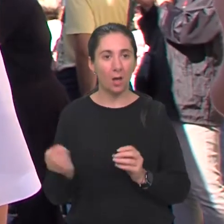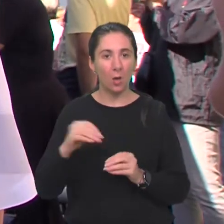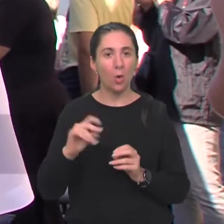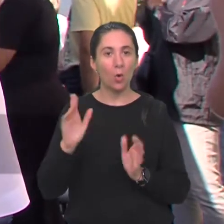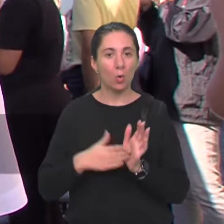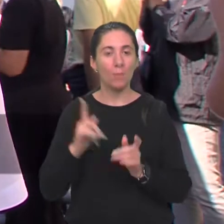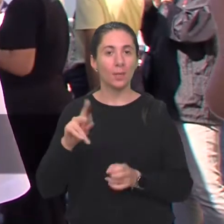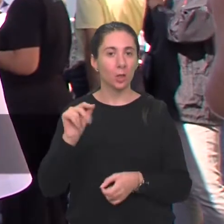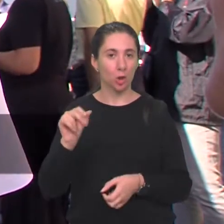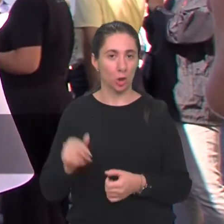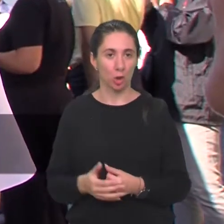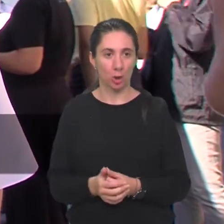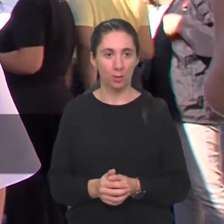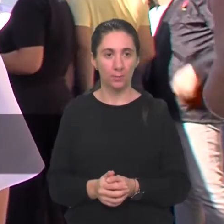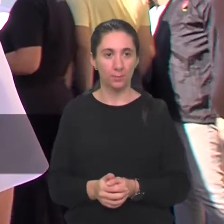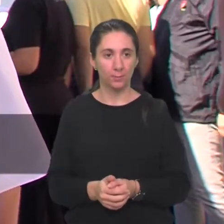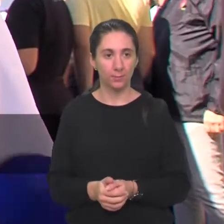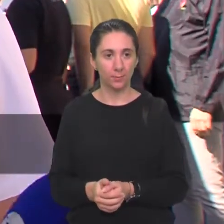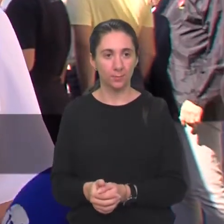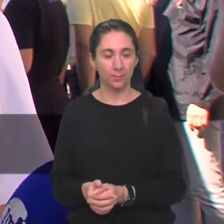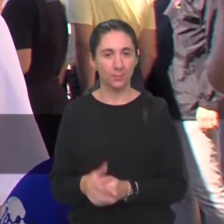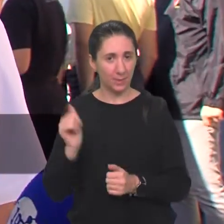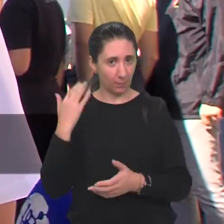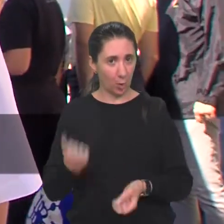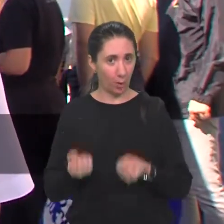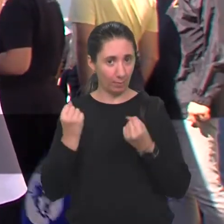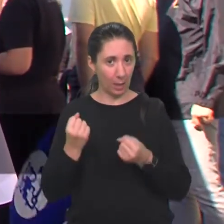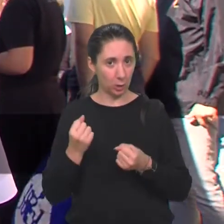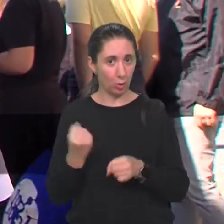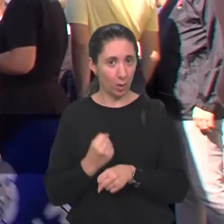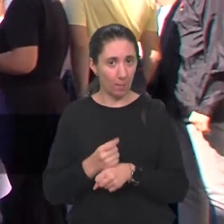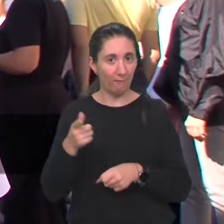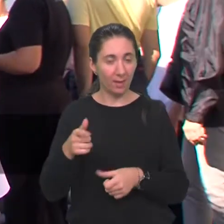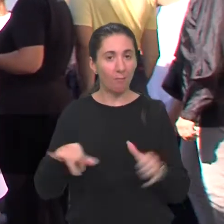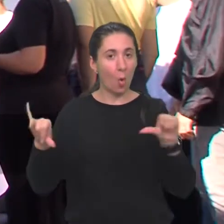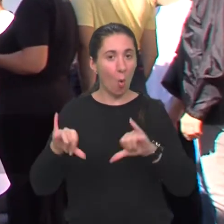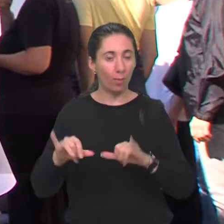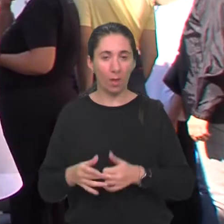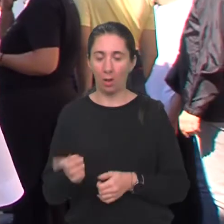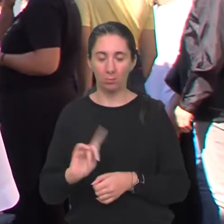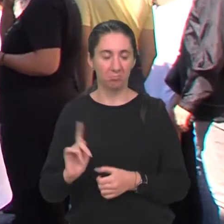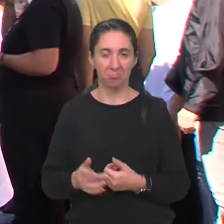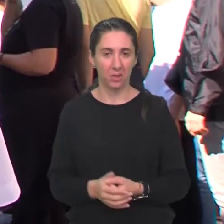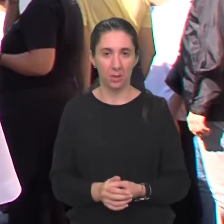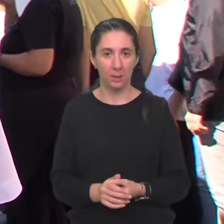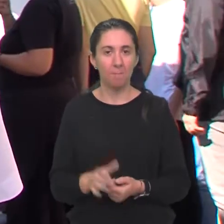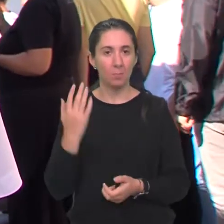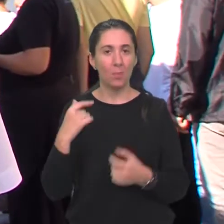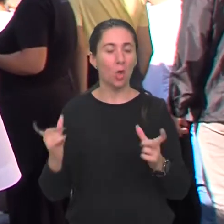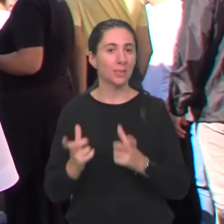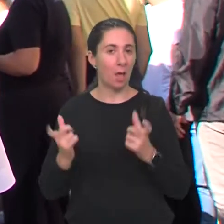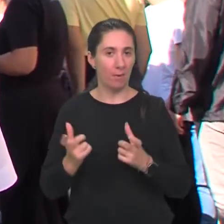ruma i šećera. Je li bilo teško za napraviti ovakav koktel? Nije. Bilo